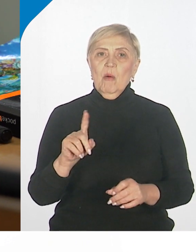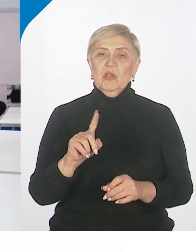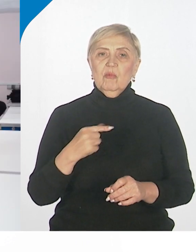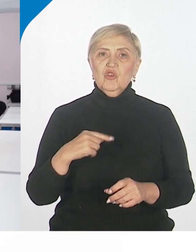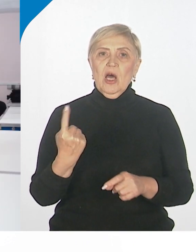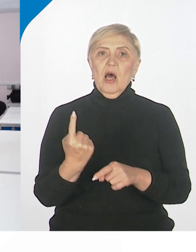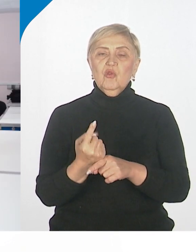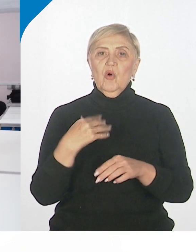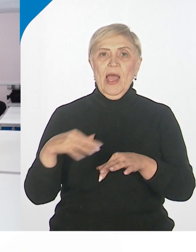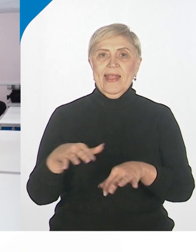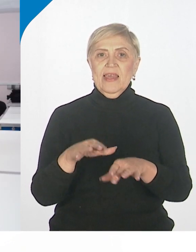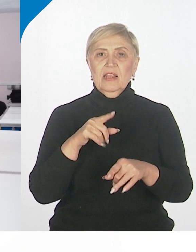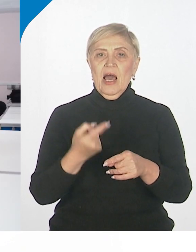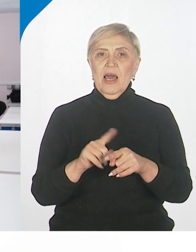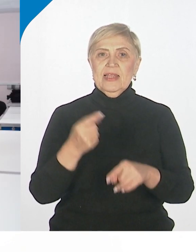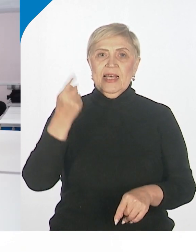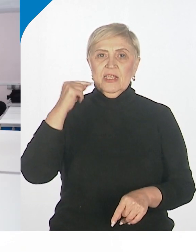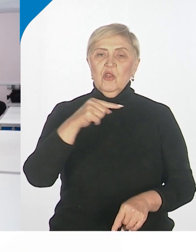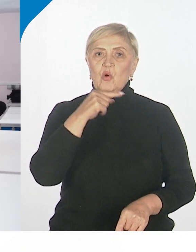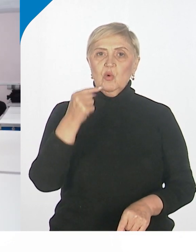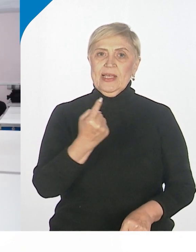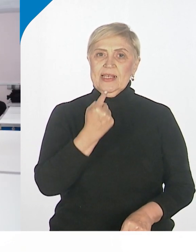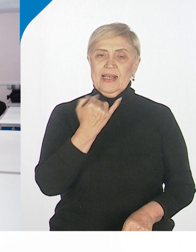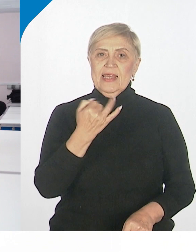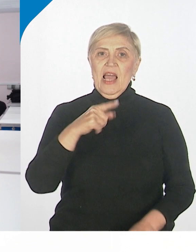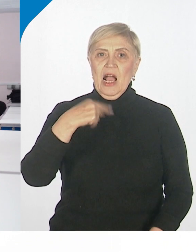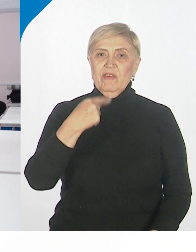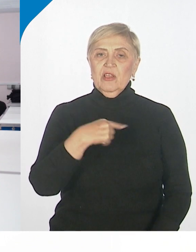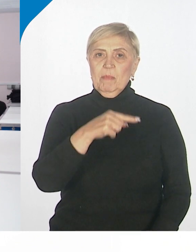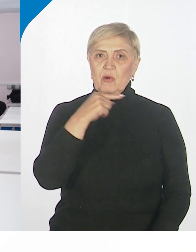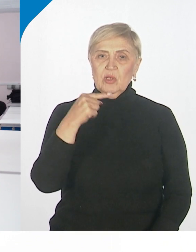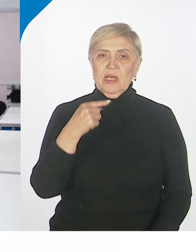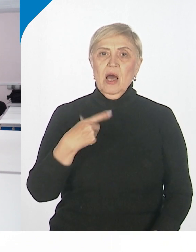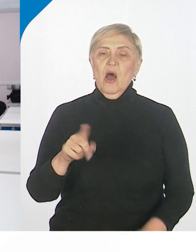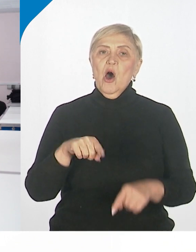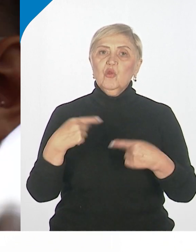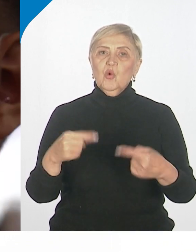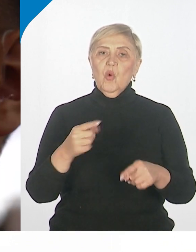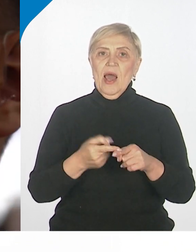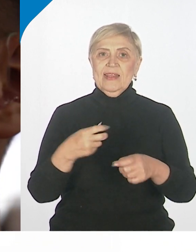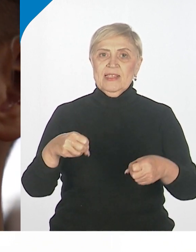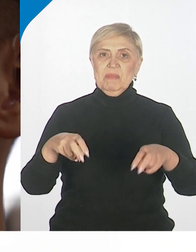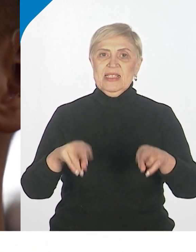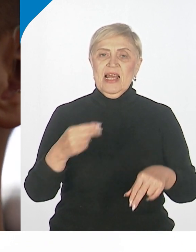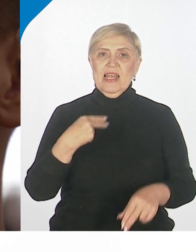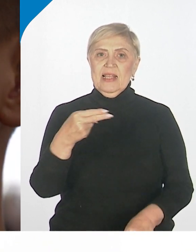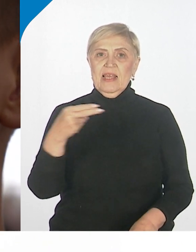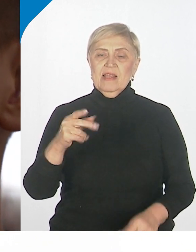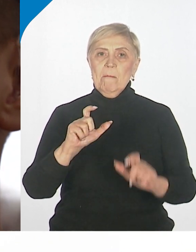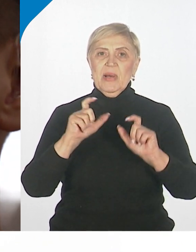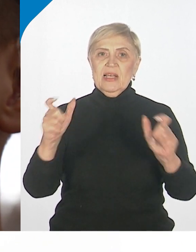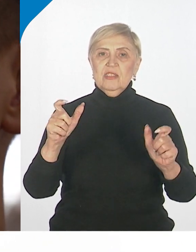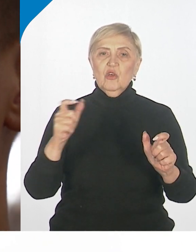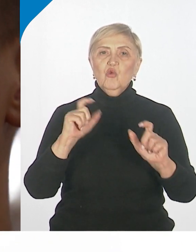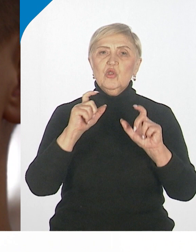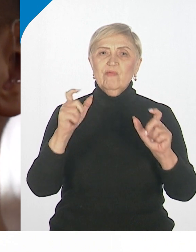одно дело – это знание русского языка и говорить по-русски, а другое – это специальные термины. Произнести звук, который ты